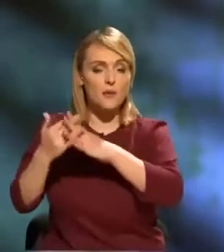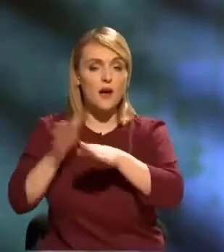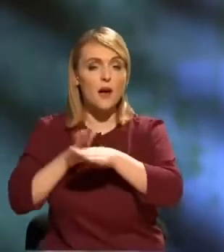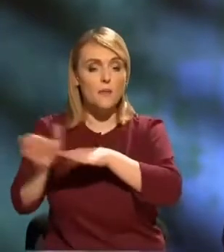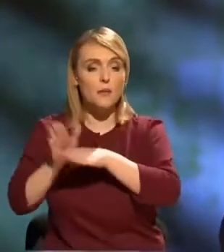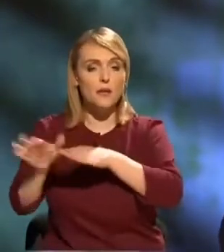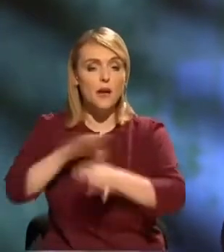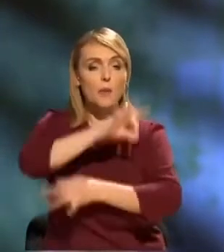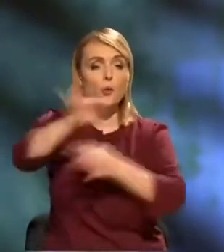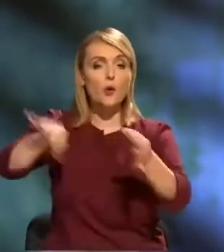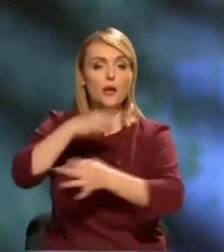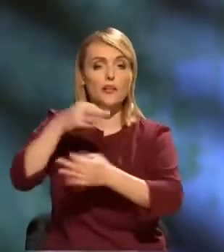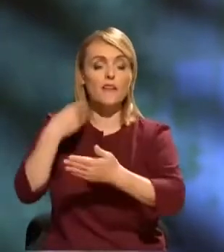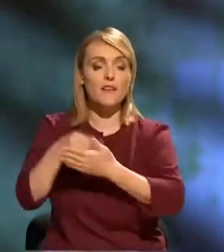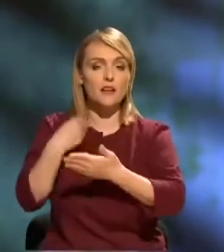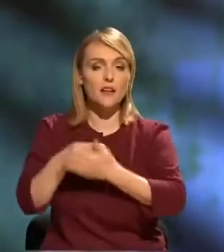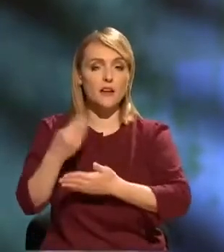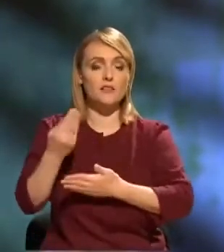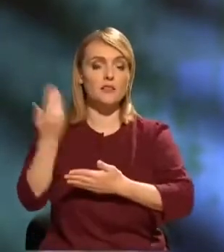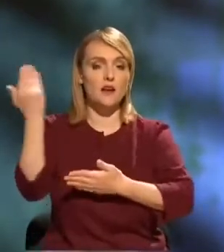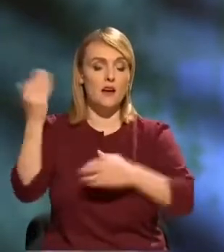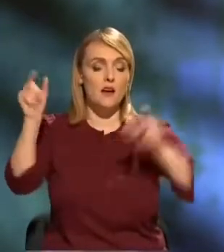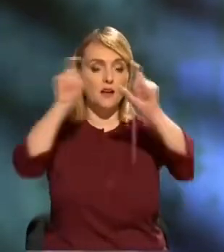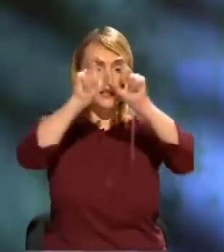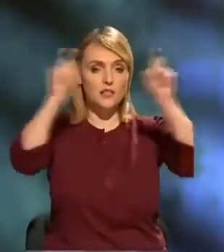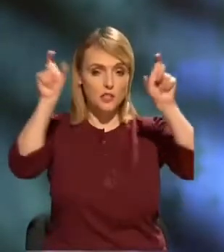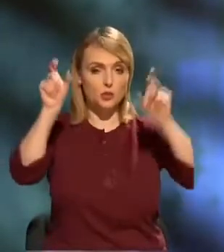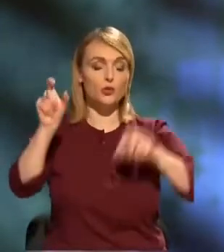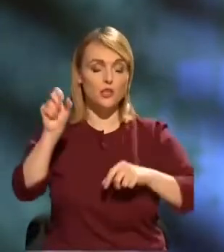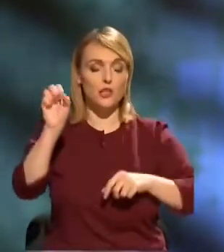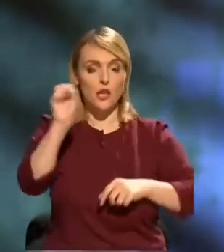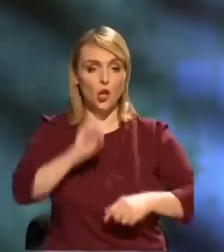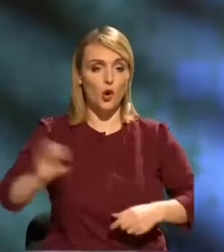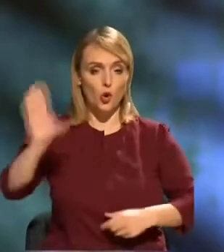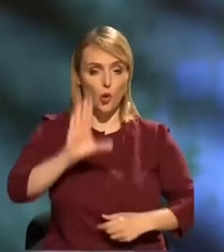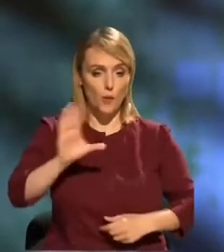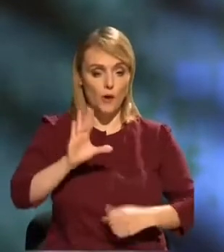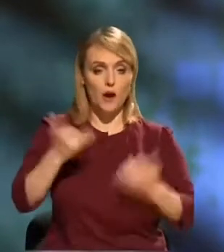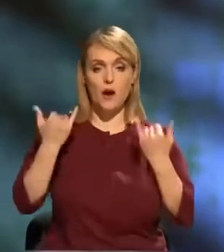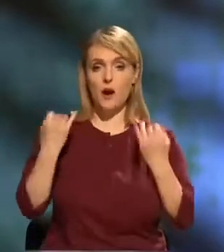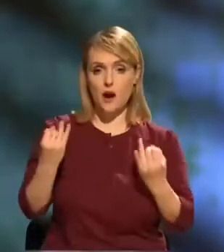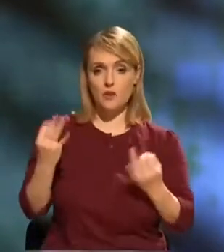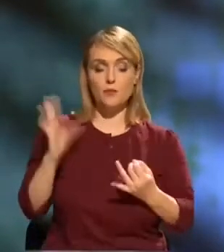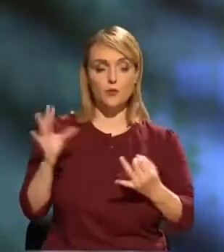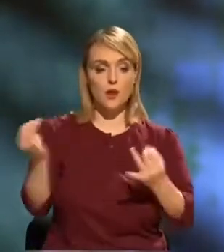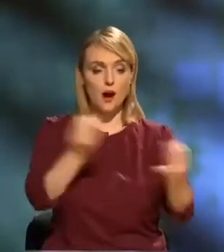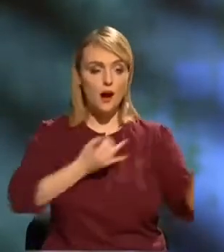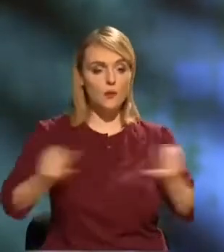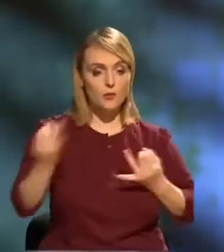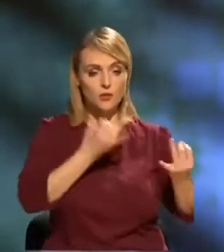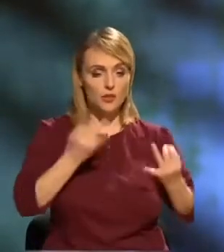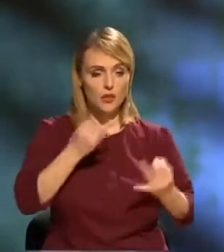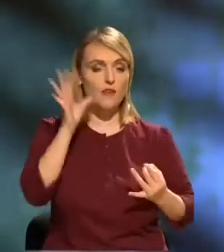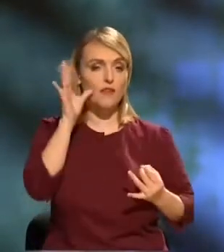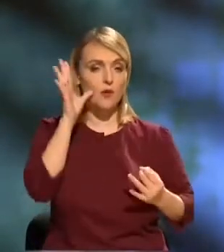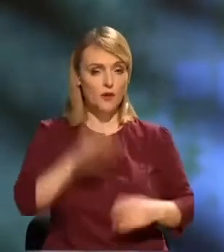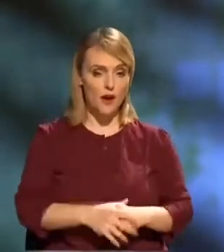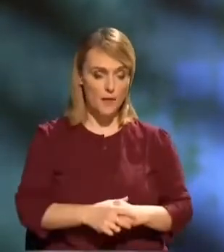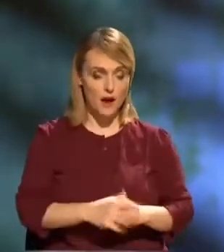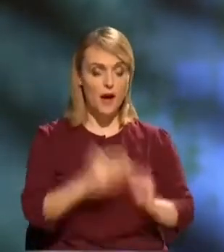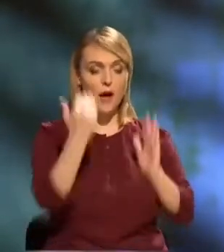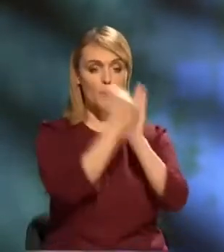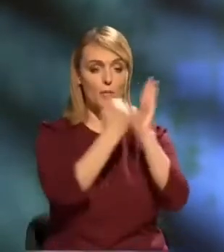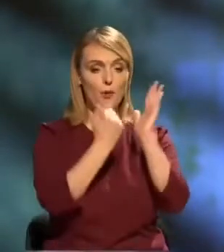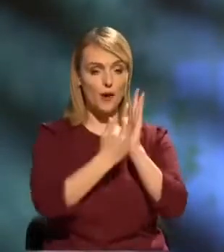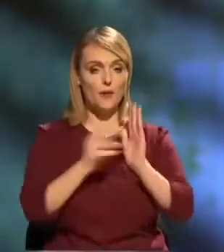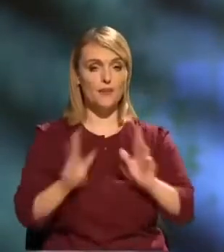proiectele finanțate de către instituțiile Uniunii Europene, discutăm desfășurat în cadrul prezentei emisiuni